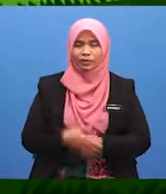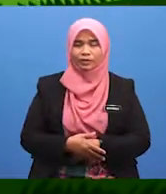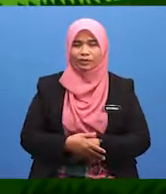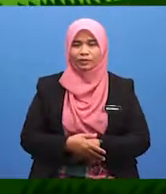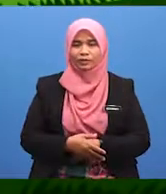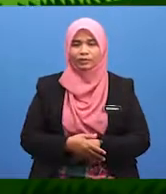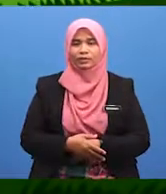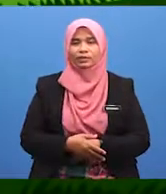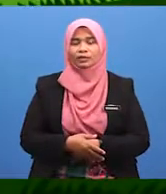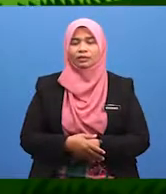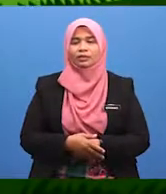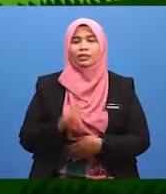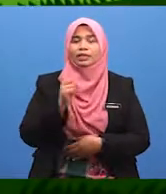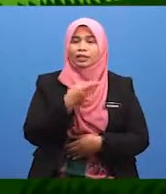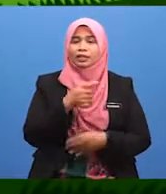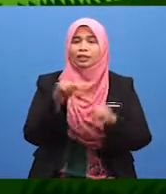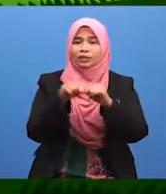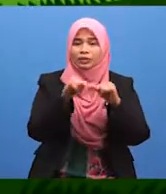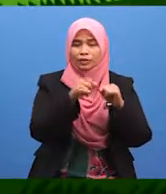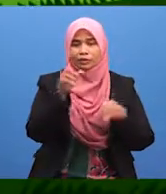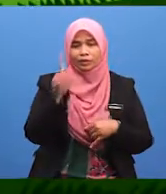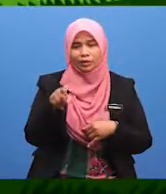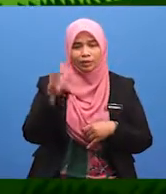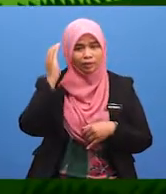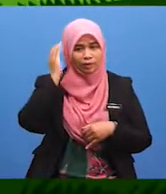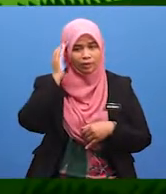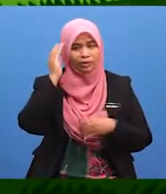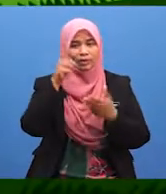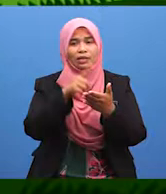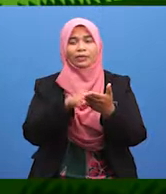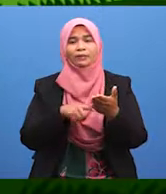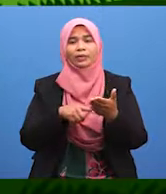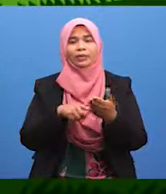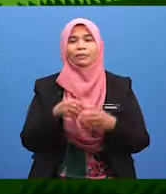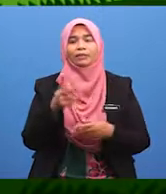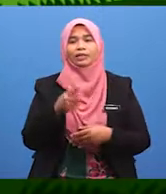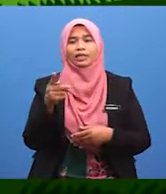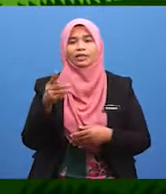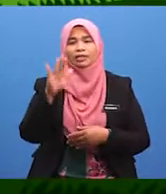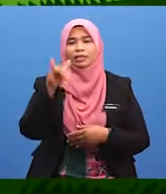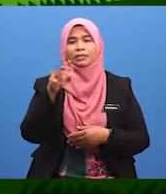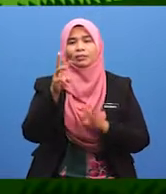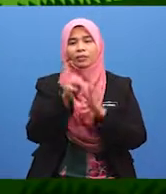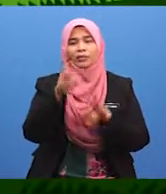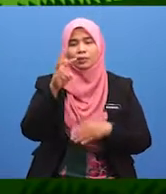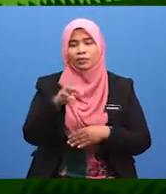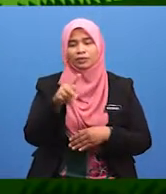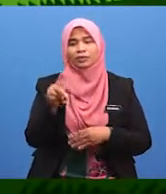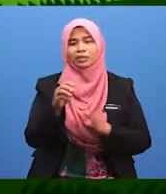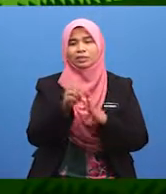menunaikan solat, kita juga perlu tahu apa perkara yang